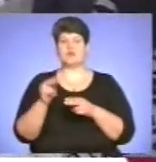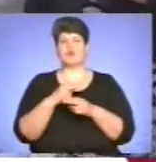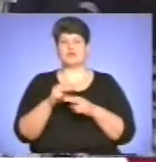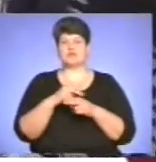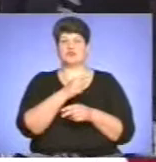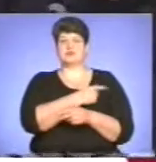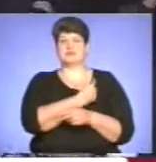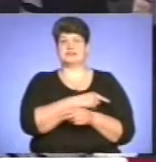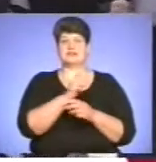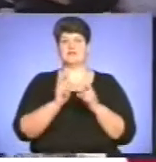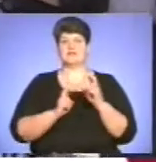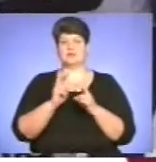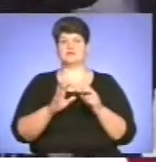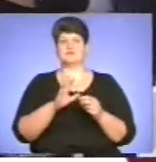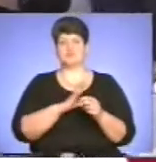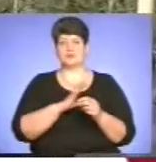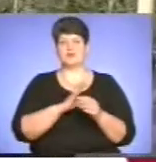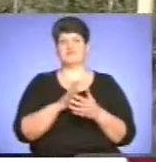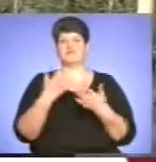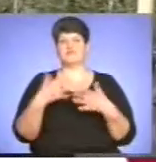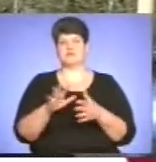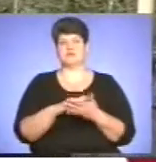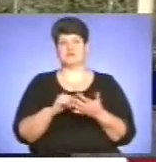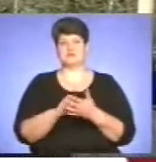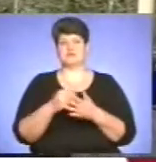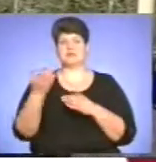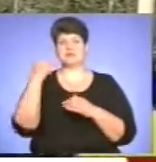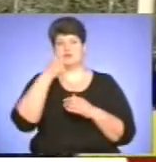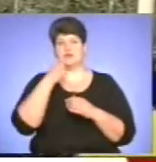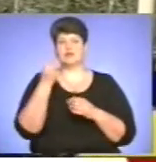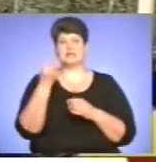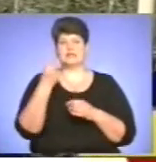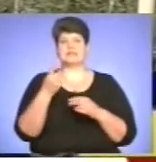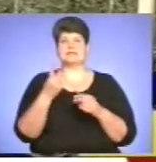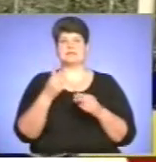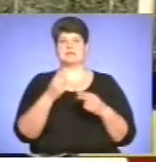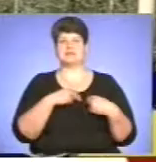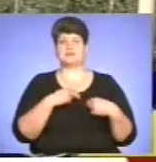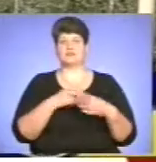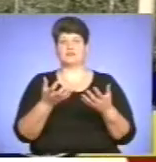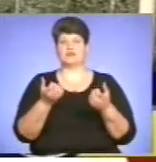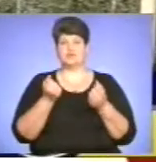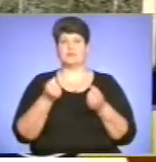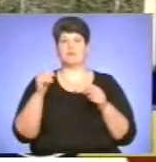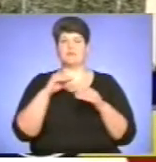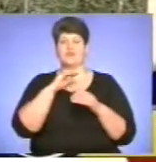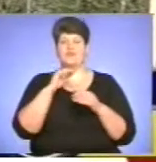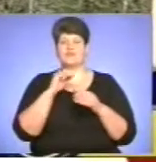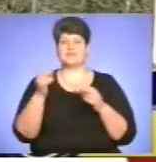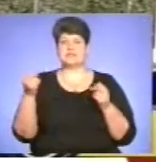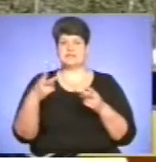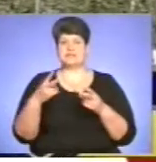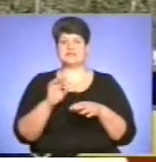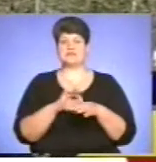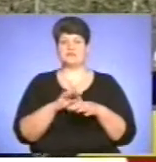виробництві, що існувала раніше, зруйнована. За минулий рік тільки 11 працівників отримали професійне захворювання. Десь 9 з них – це на